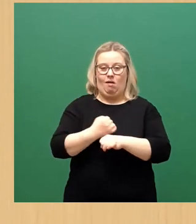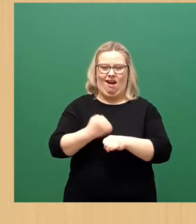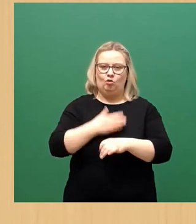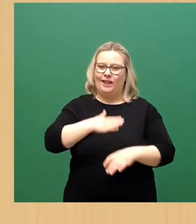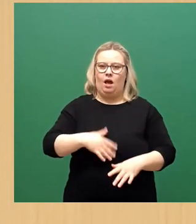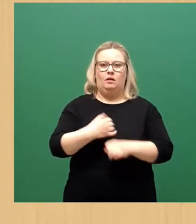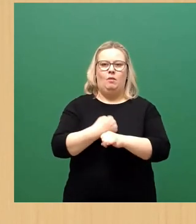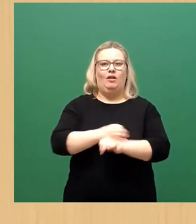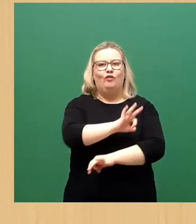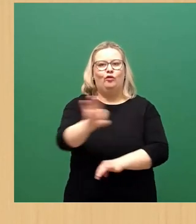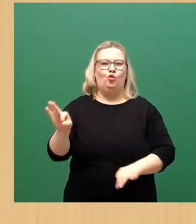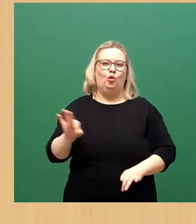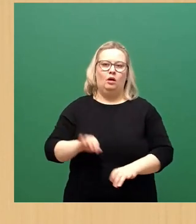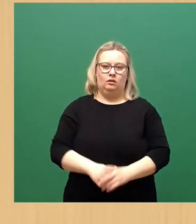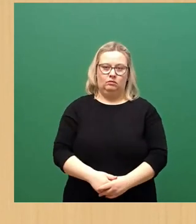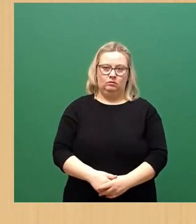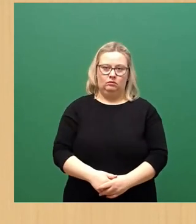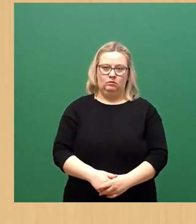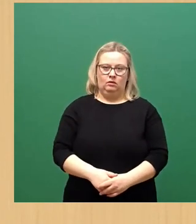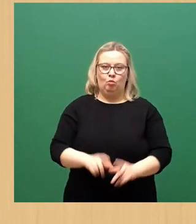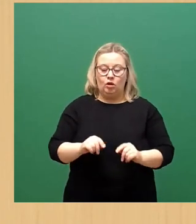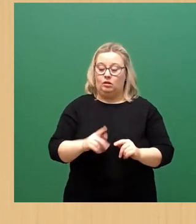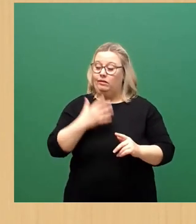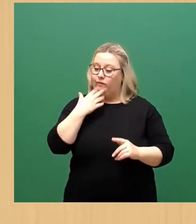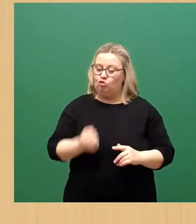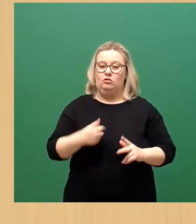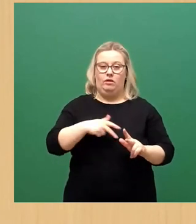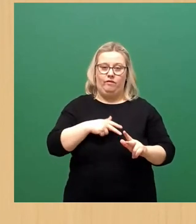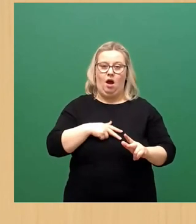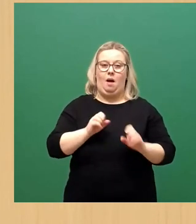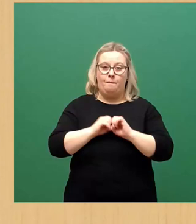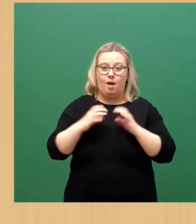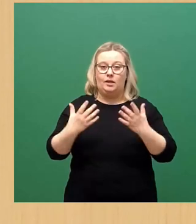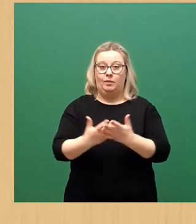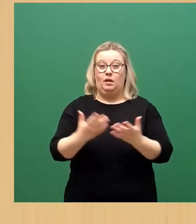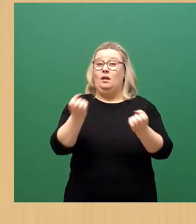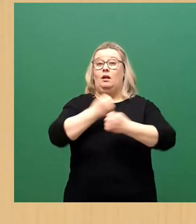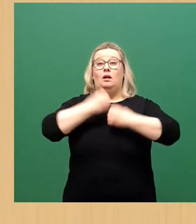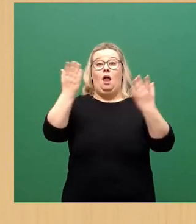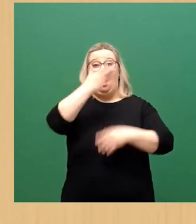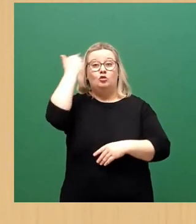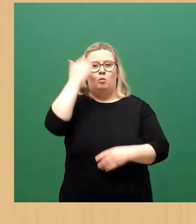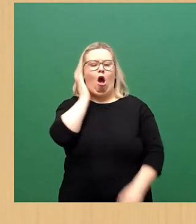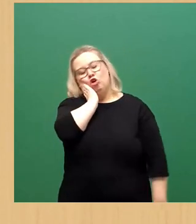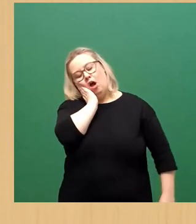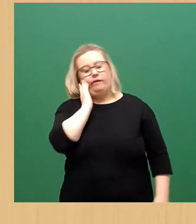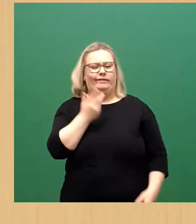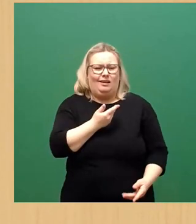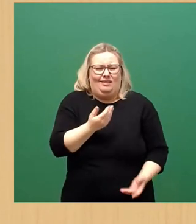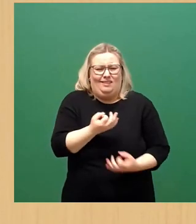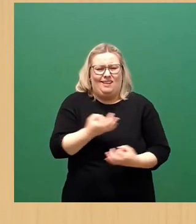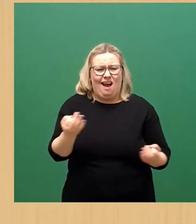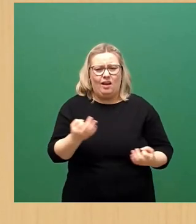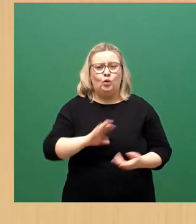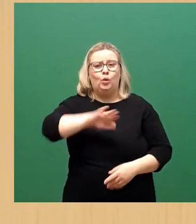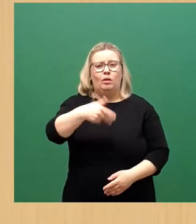die Dresdnerinnen und Dresdner, damit wir wirklich gut durch die Pandemie kommen. Natürlich haben wir den Sommer nicht mehr geschlafen. Wir haben über 300 Mitarbeiter